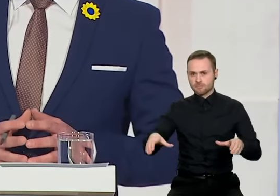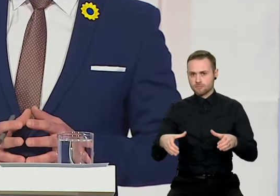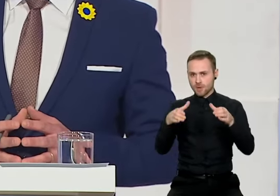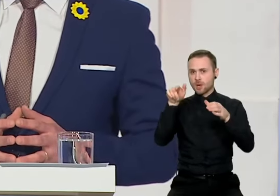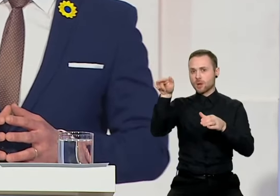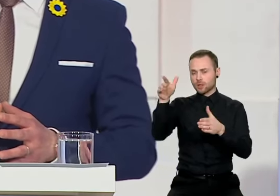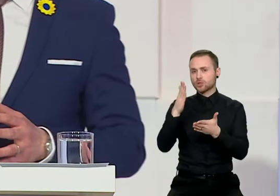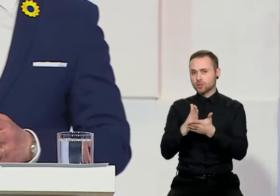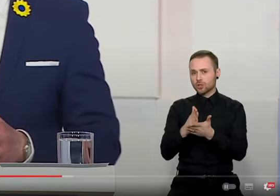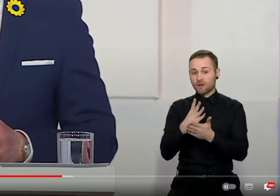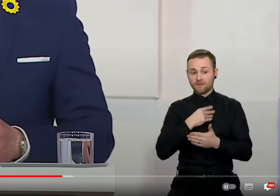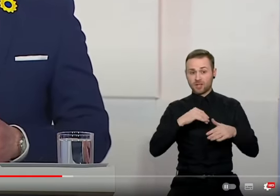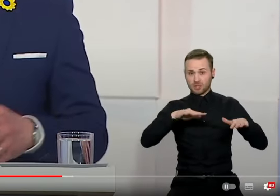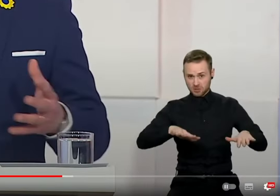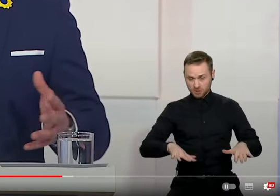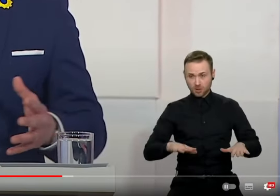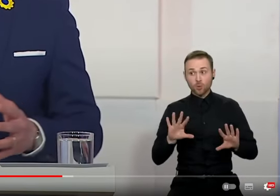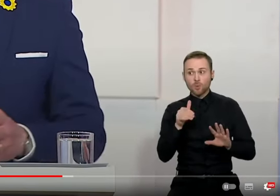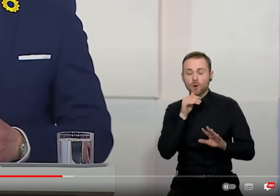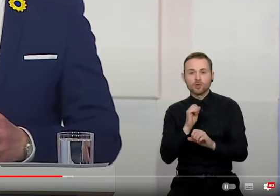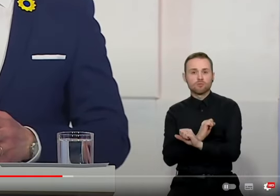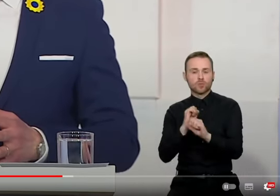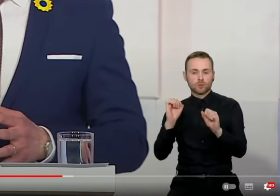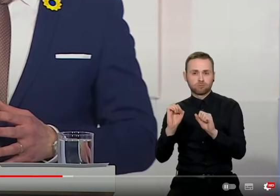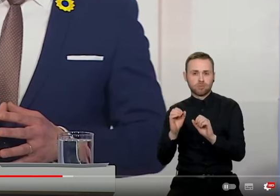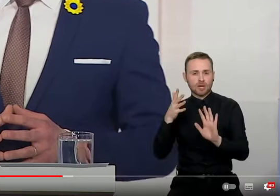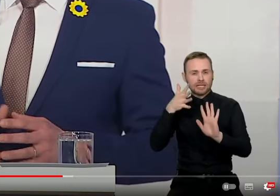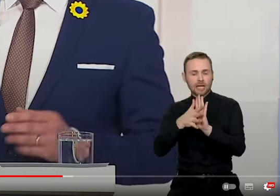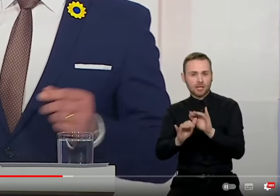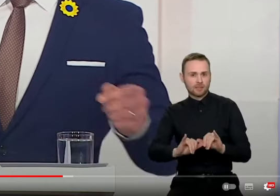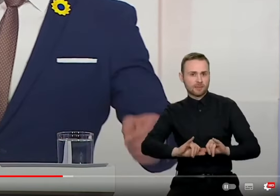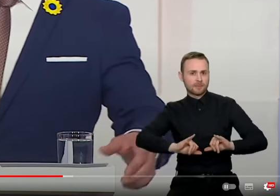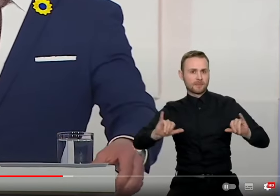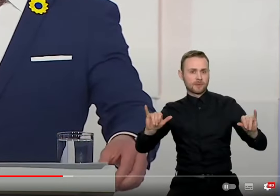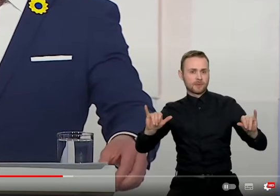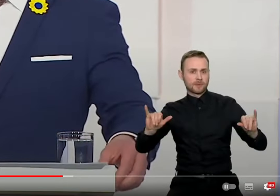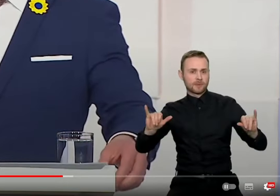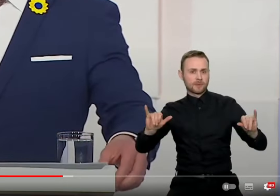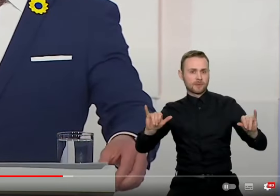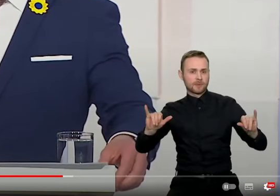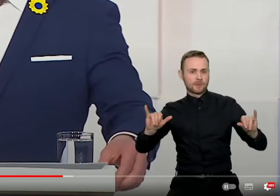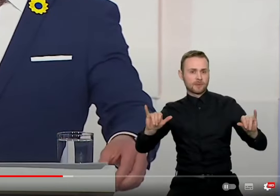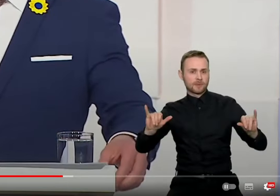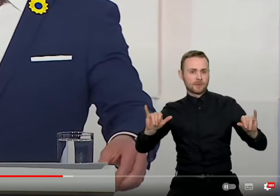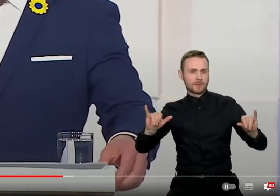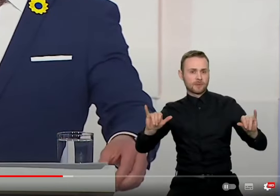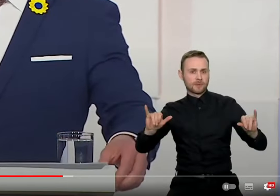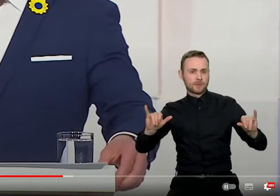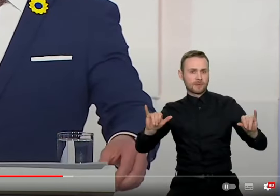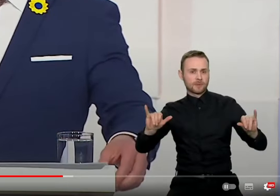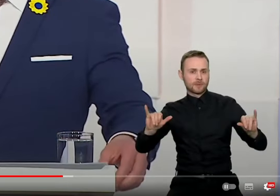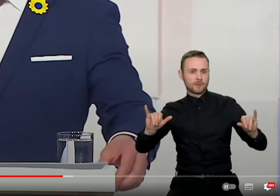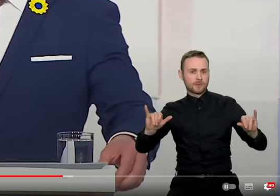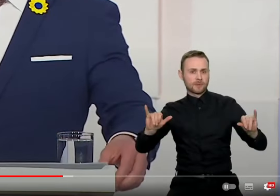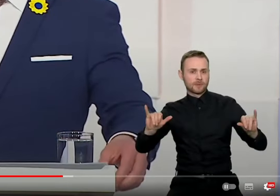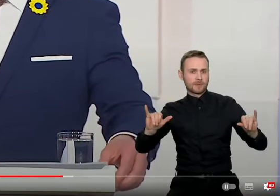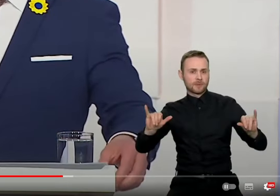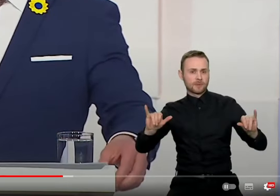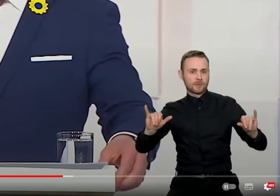pasirengusi galimos nelaimės atveju? Kaip apsaugotumėt miestiečius? Pradėkime nuo Pono Majausko. Ar sostinė, okei.